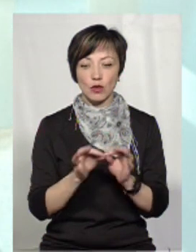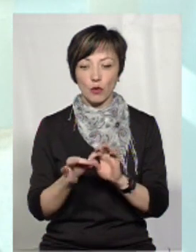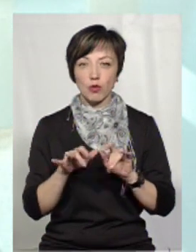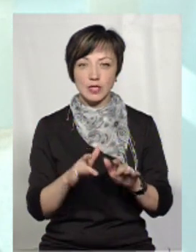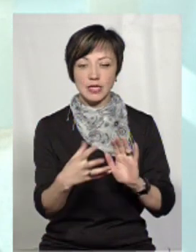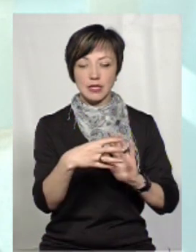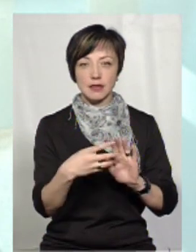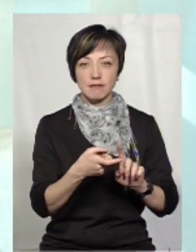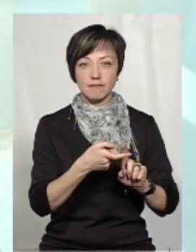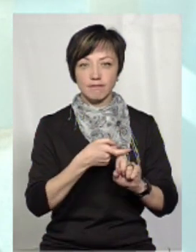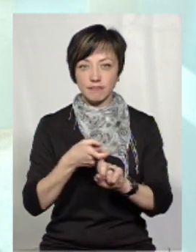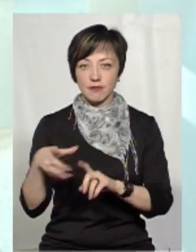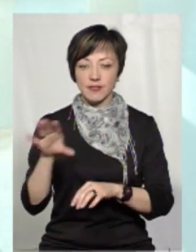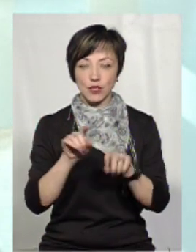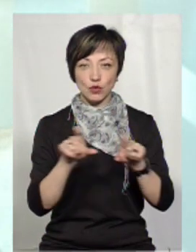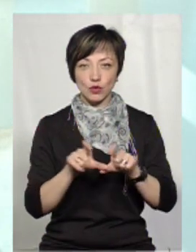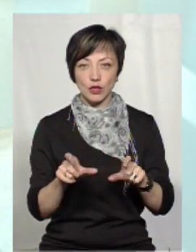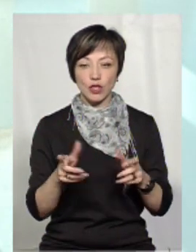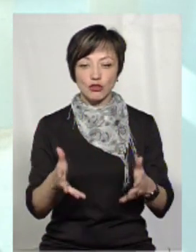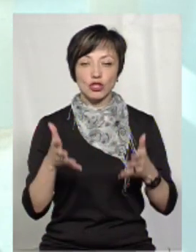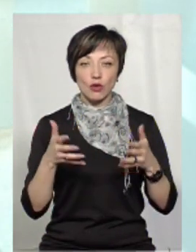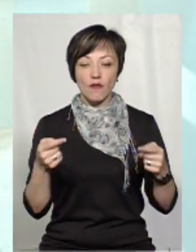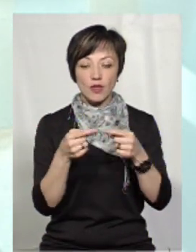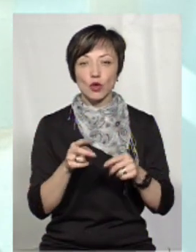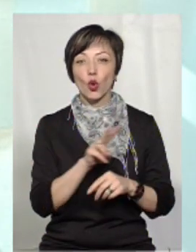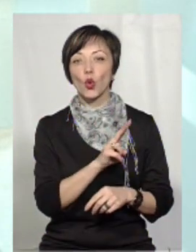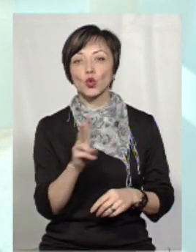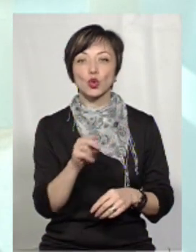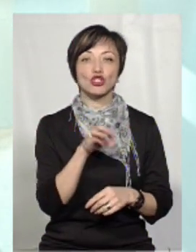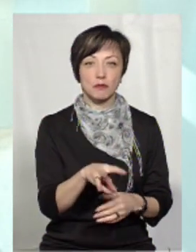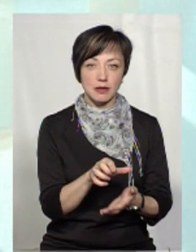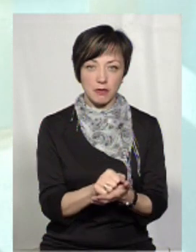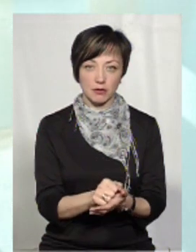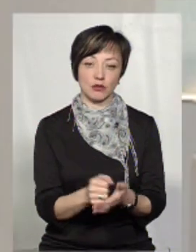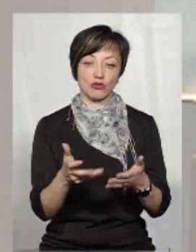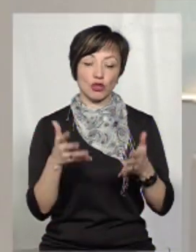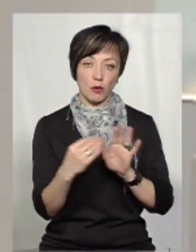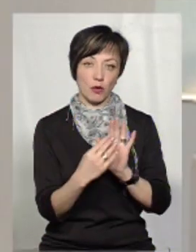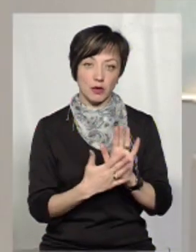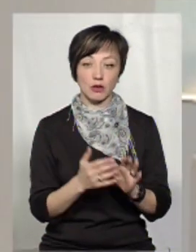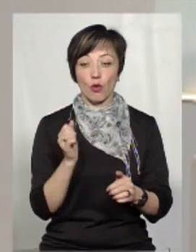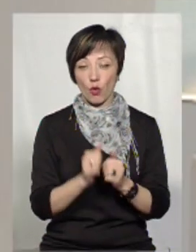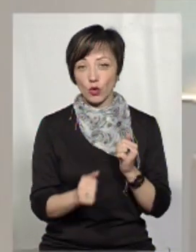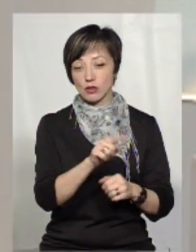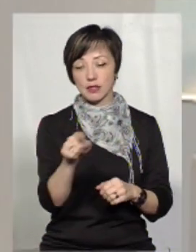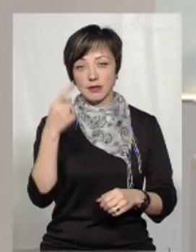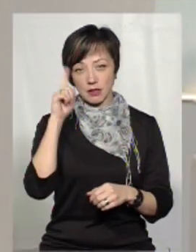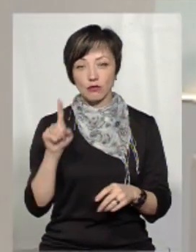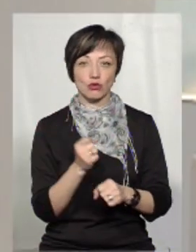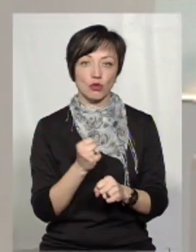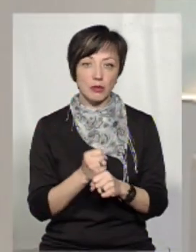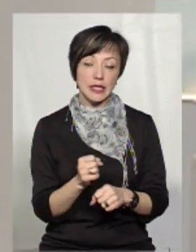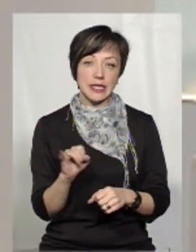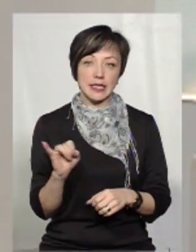заєдні, звичайно, всі структури і чітко визначено, хто чим займається, чітко прописано. І тому, кожен знав, що робити,